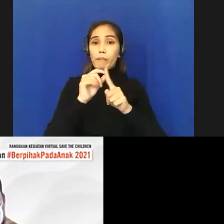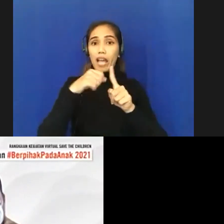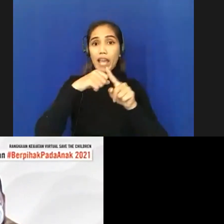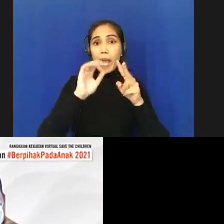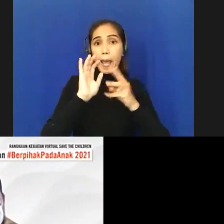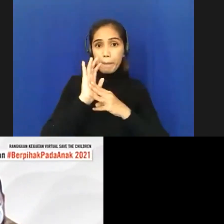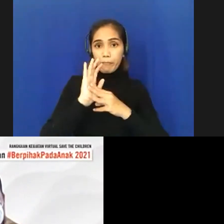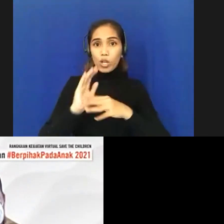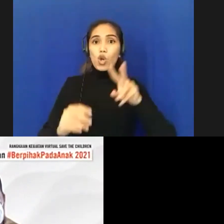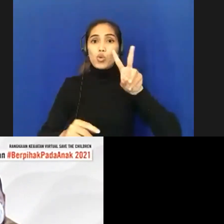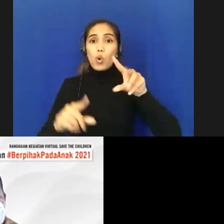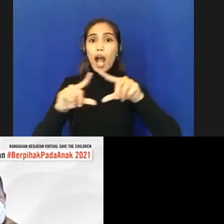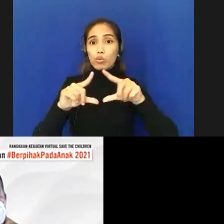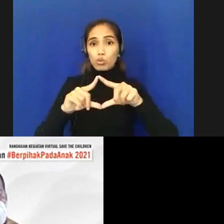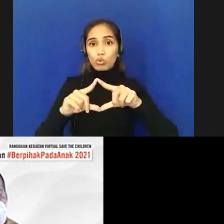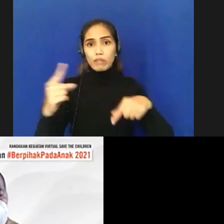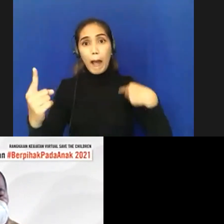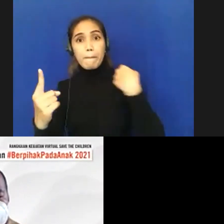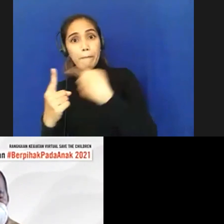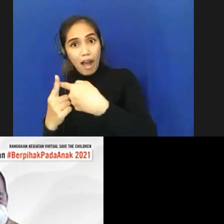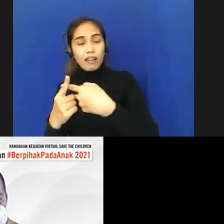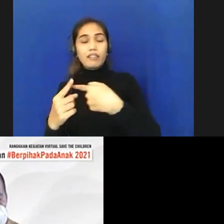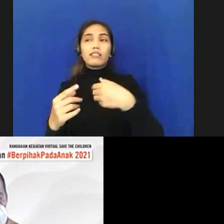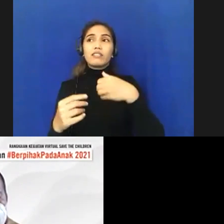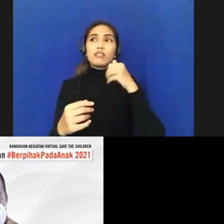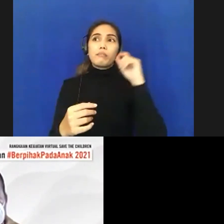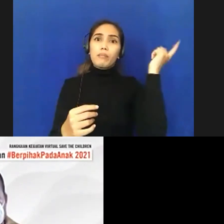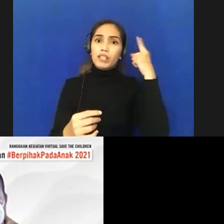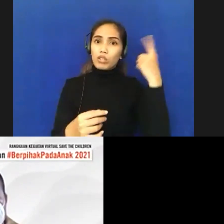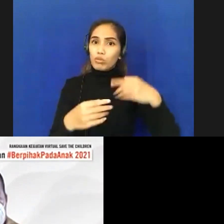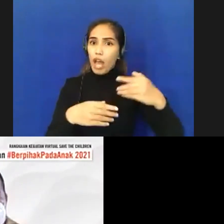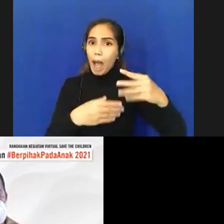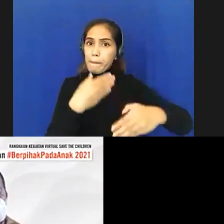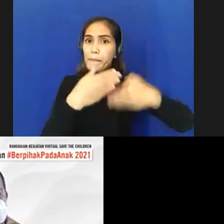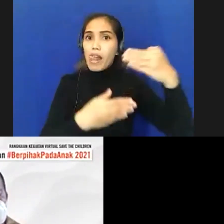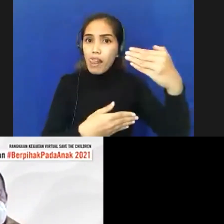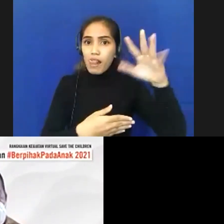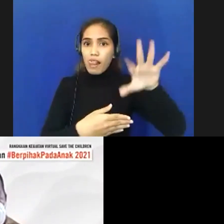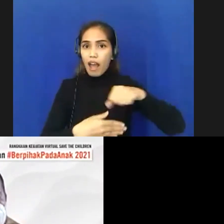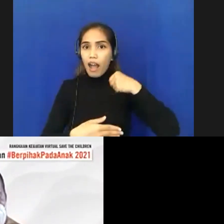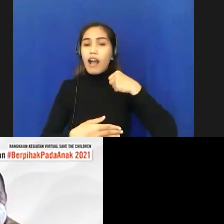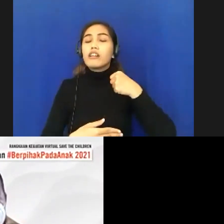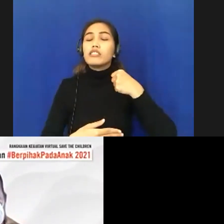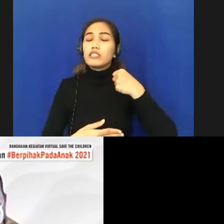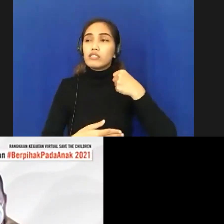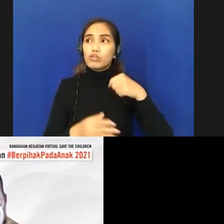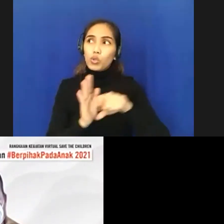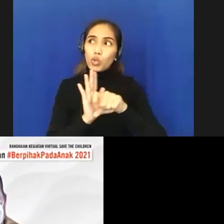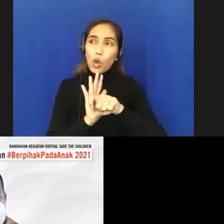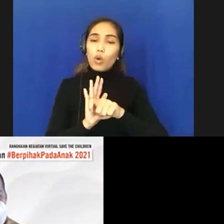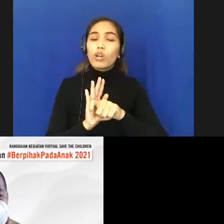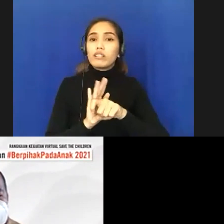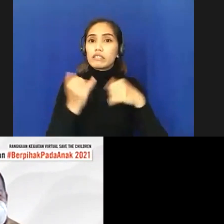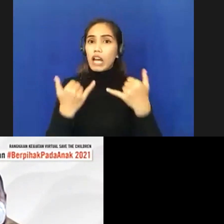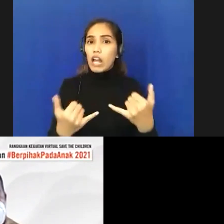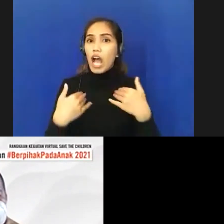pemerintah daerah sesungguhnya telah melakukan langkah-langkah untuk mengatasi hal itu katakanlah misalnya sekarang